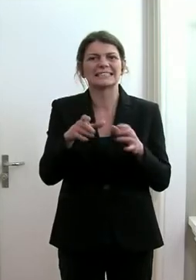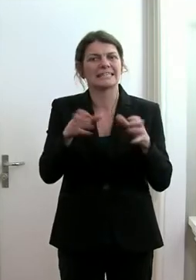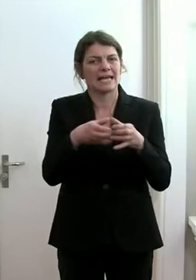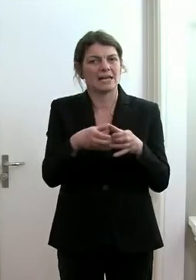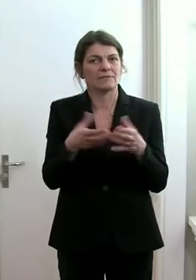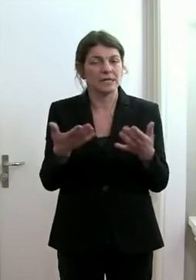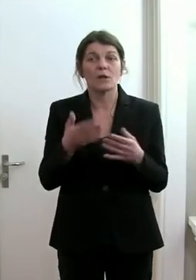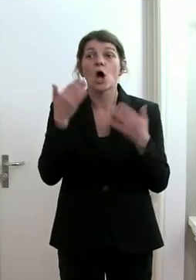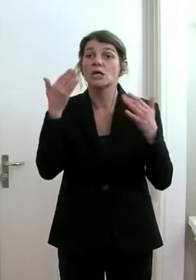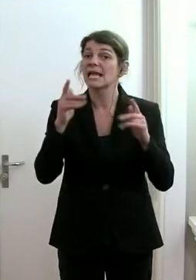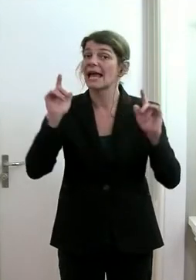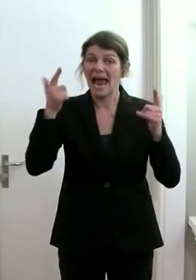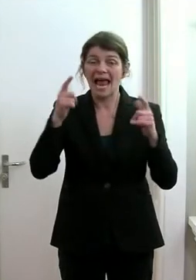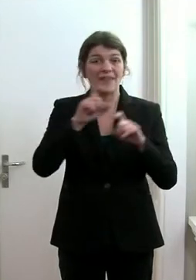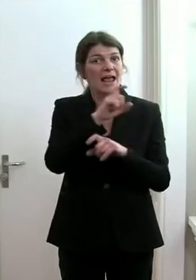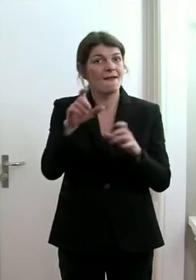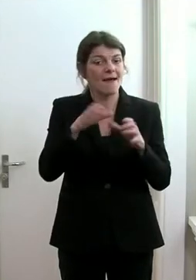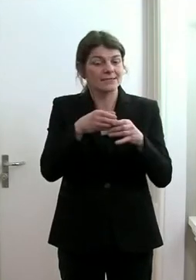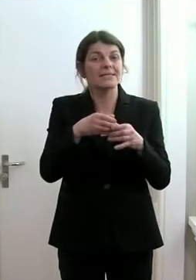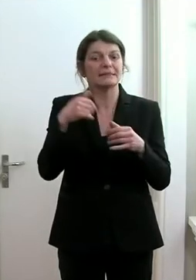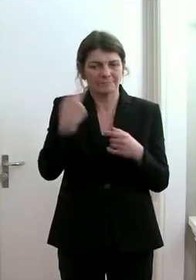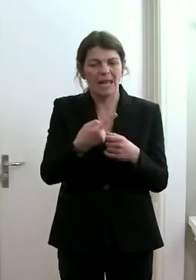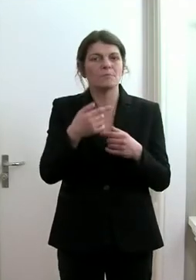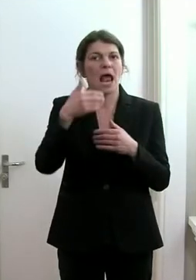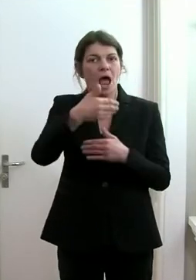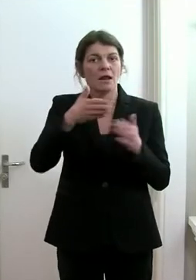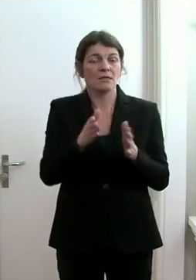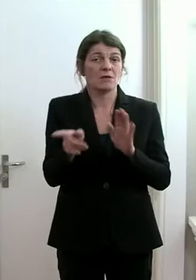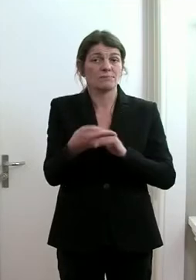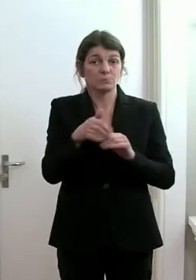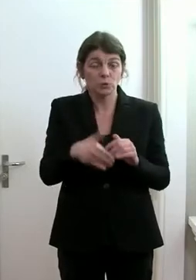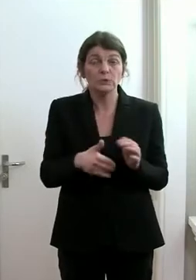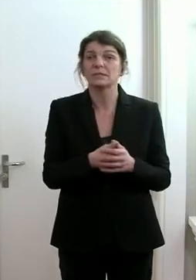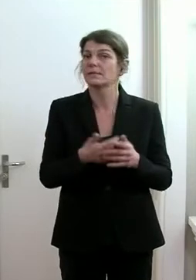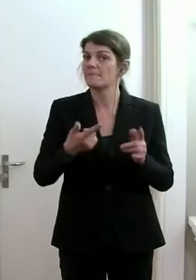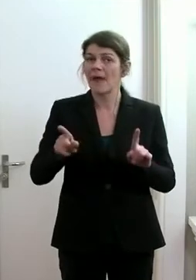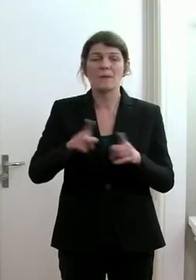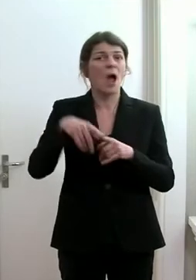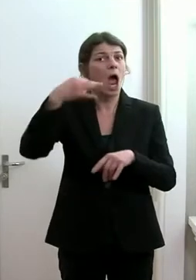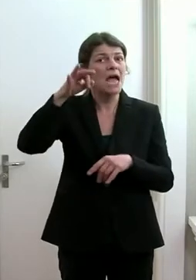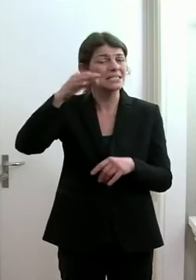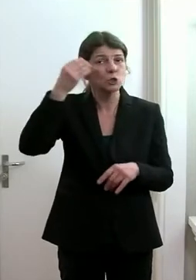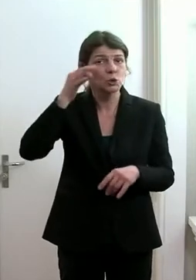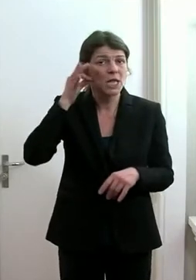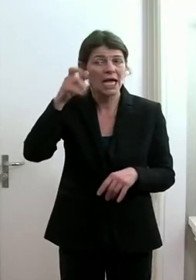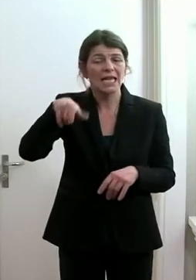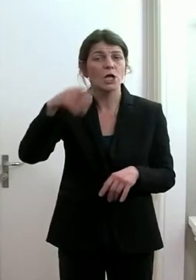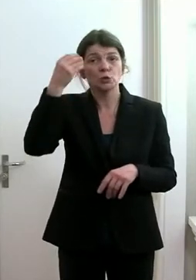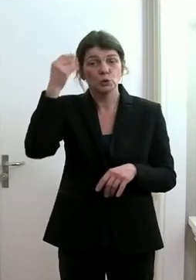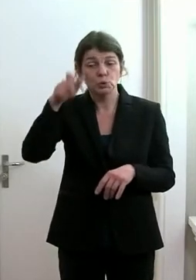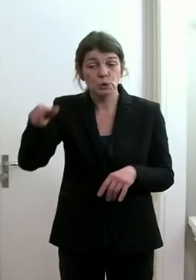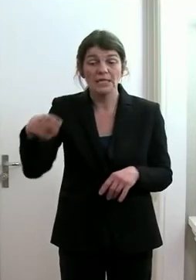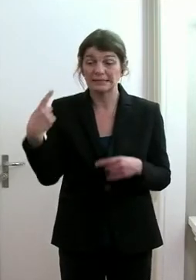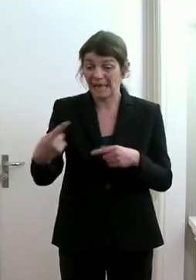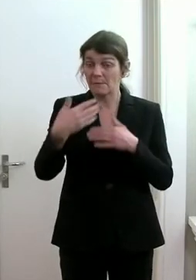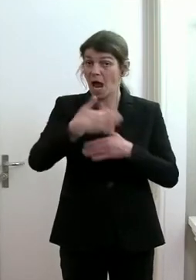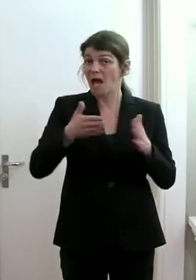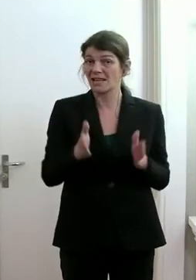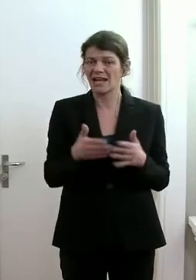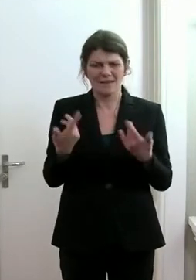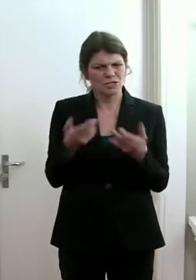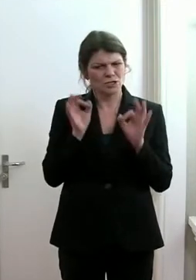wir haben Gott sei Dank keine Klasse als Ganzes in Quarantäne, aber dass wir auch bei den einzelnen Schülerinnen und Schülern, in Quarantäne sind, wirklich